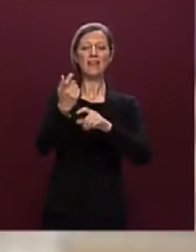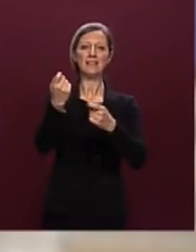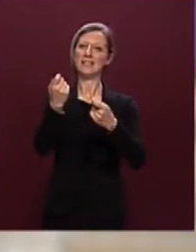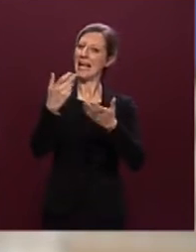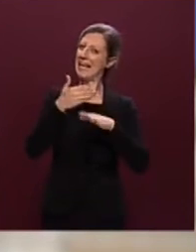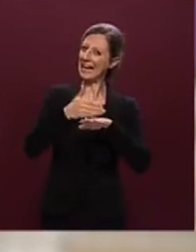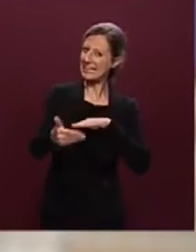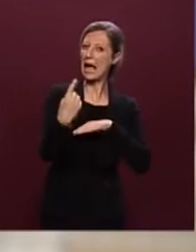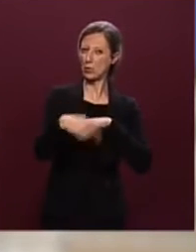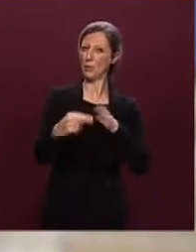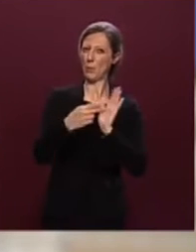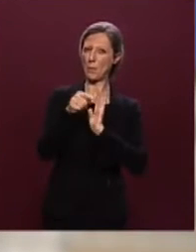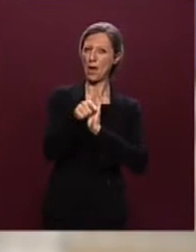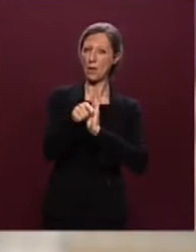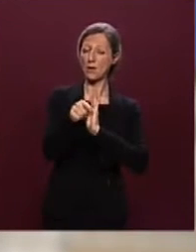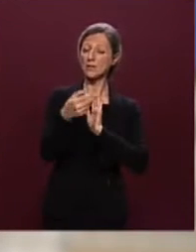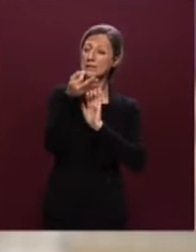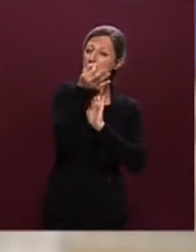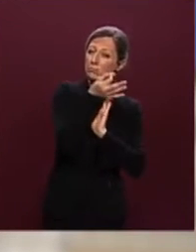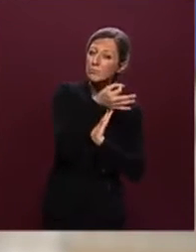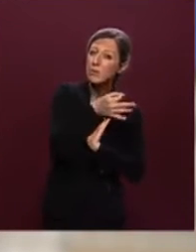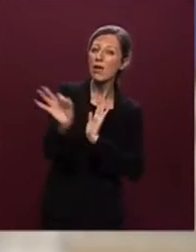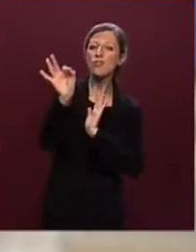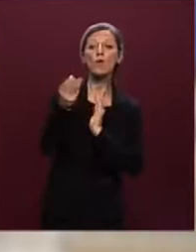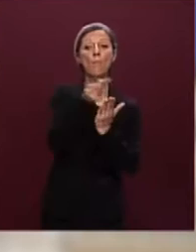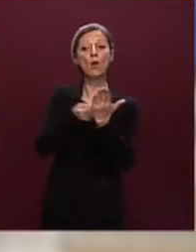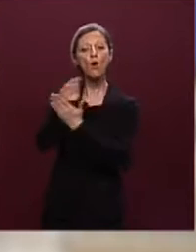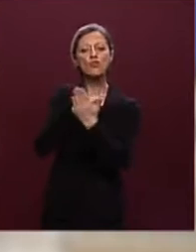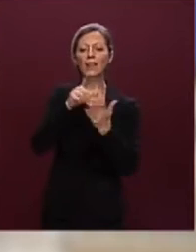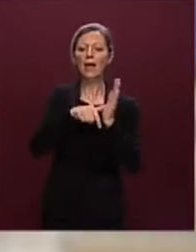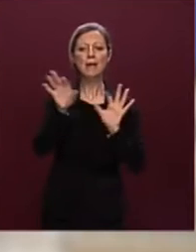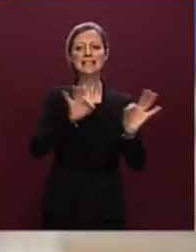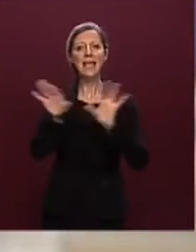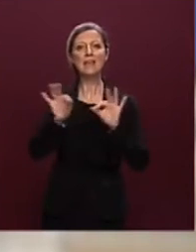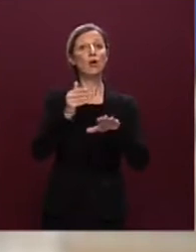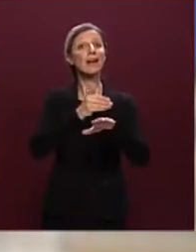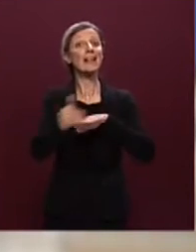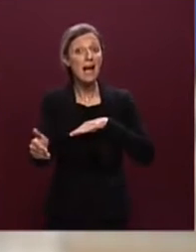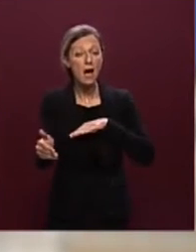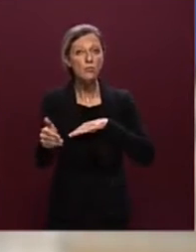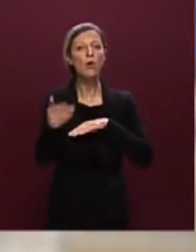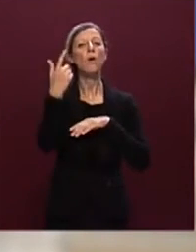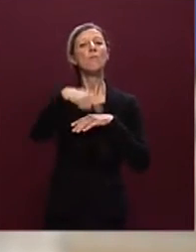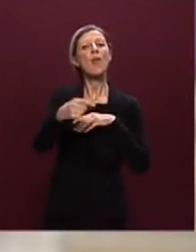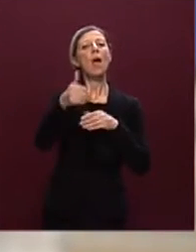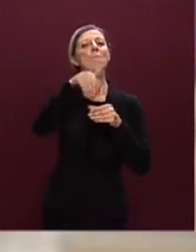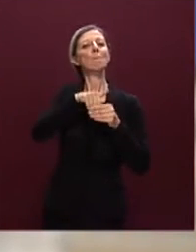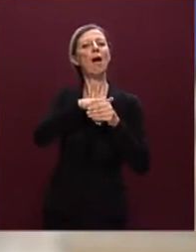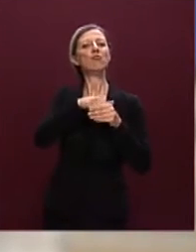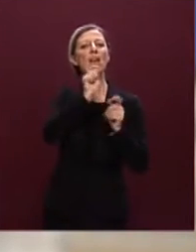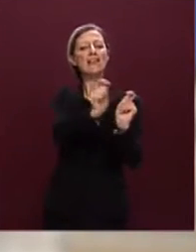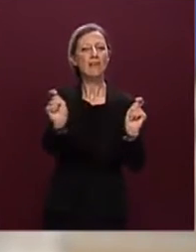specifico sui tempi di selezione dei progetti, per quanto riguarda la parcellizzazione degli